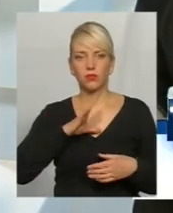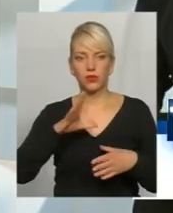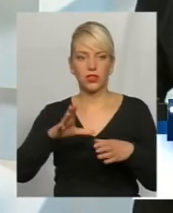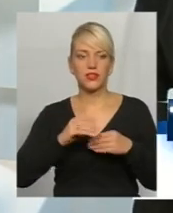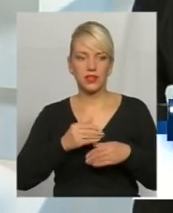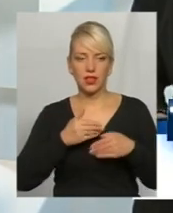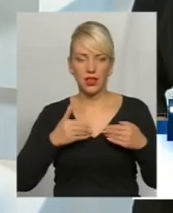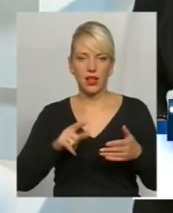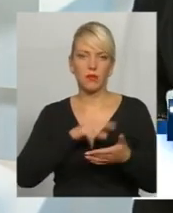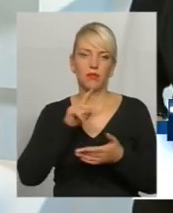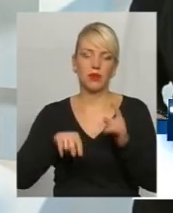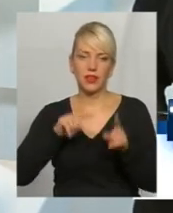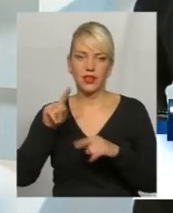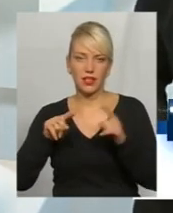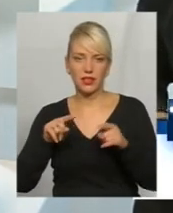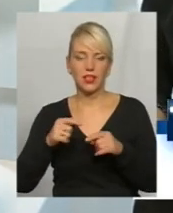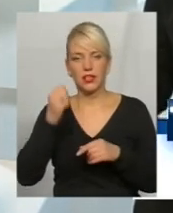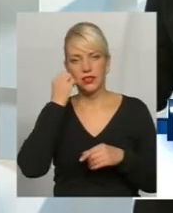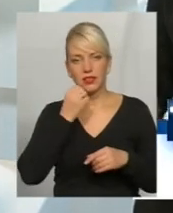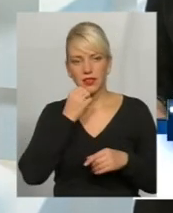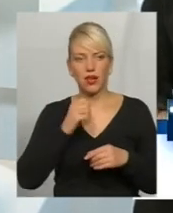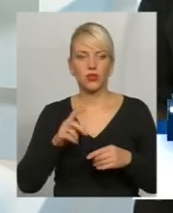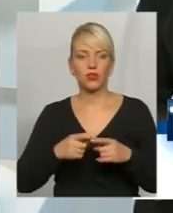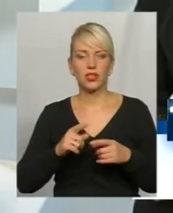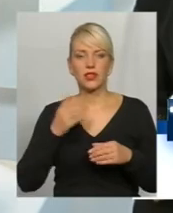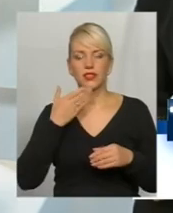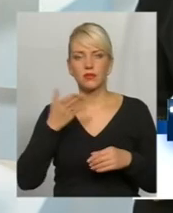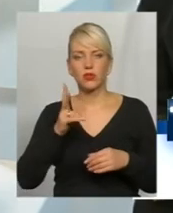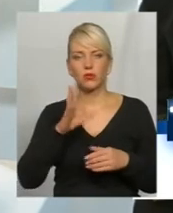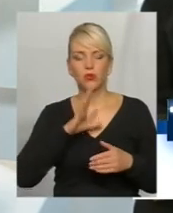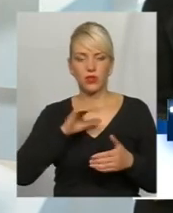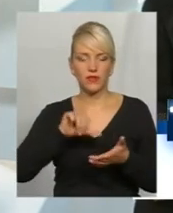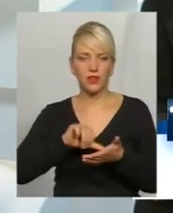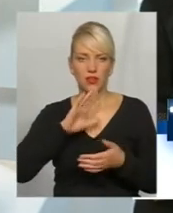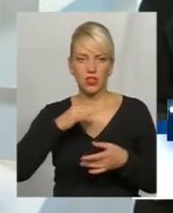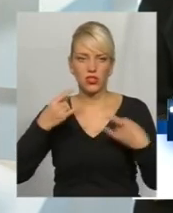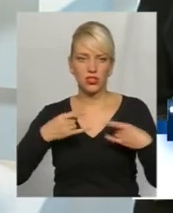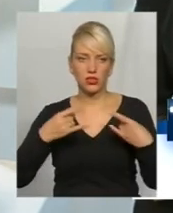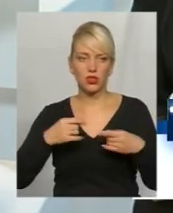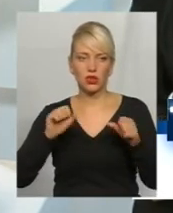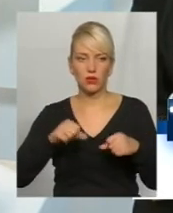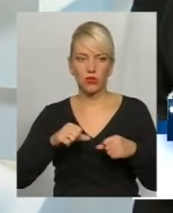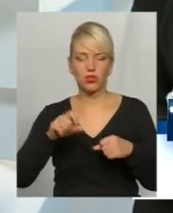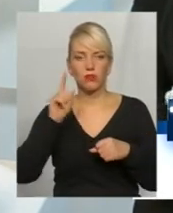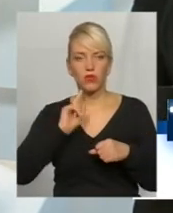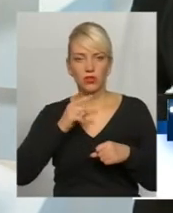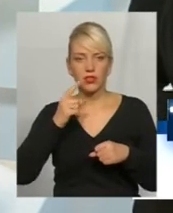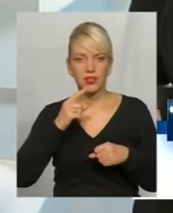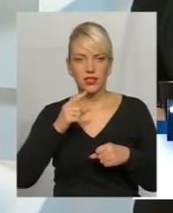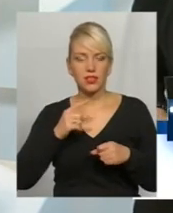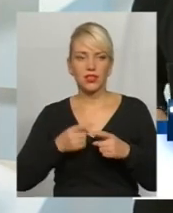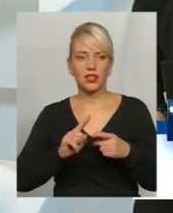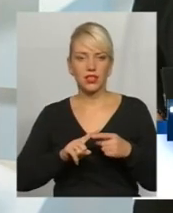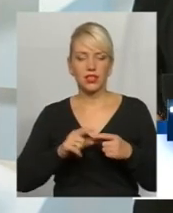нами, ставили питання. Дякуємо спікерам, які сьогодні були у нашій студії. І можна зробити поки що такий